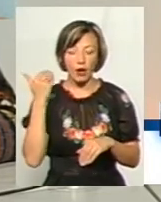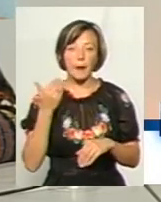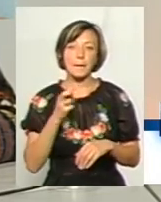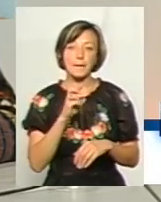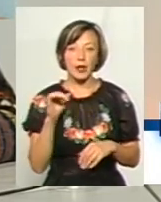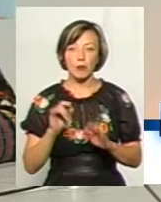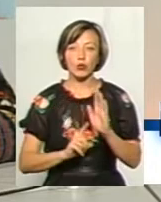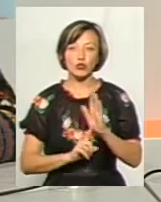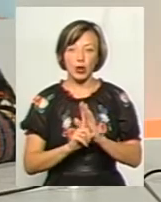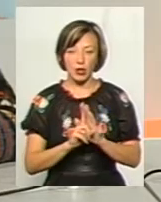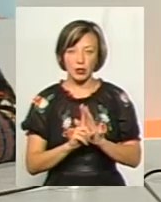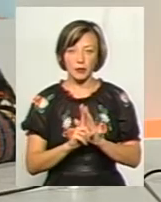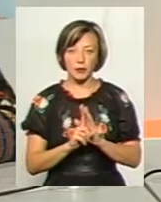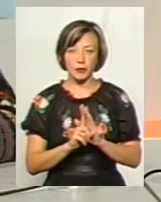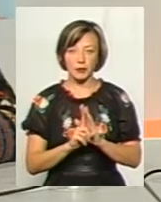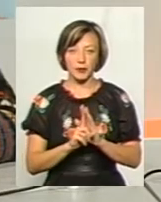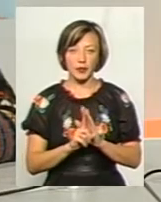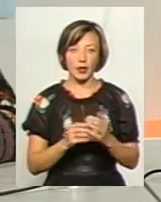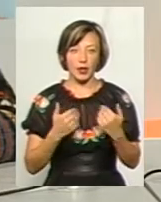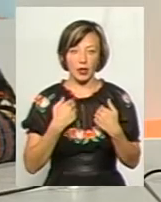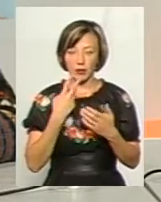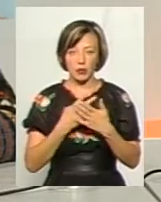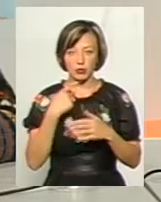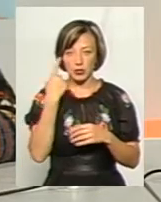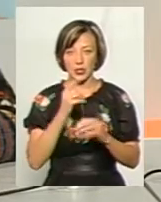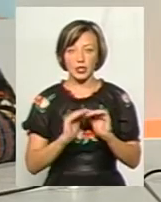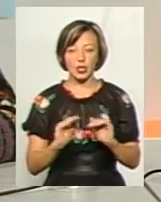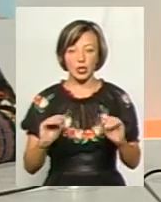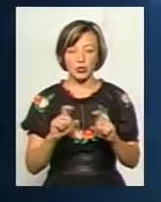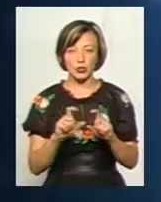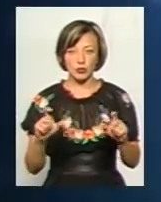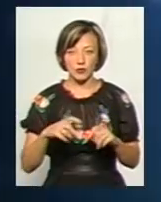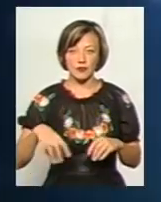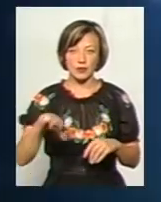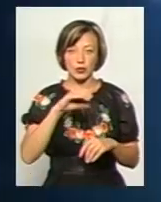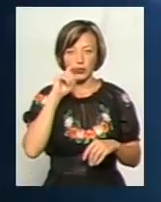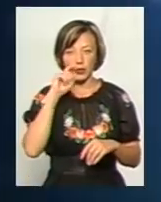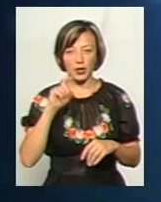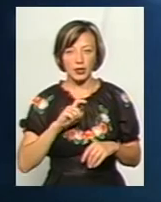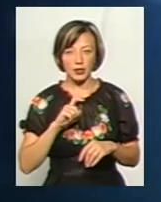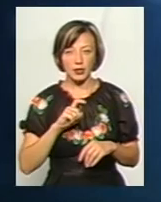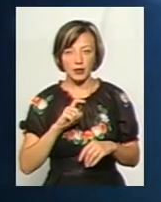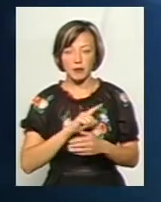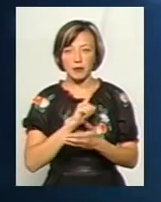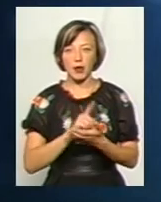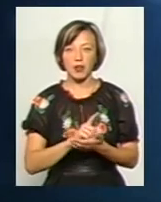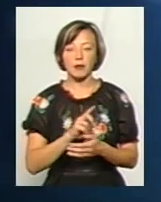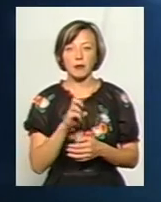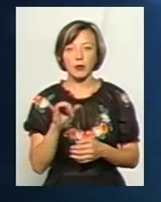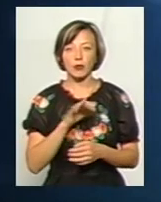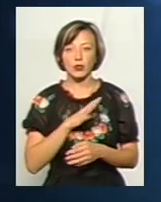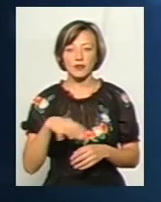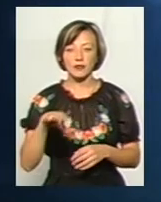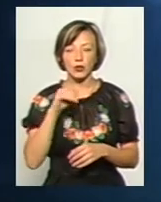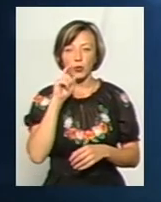мабуть, почали спочатку, я так бачу особисто, з дитячих садочків у всій Україні, вони мали б бути